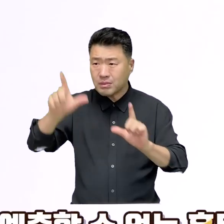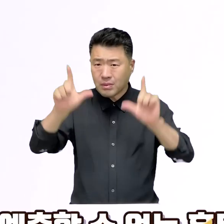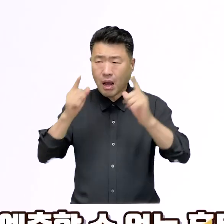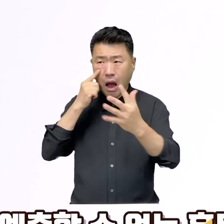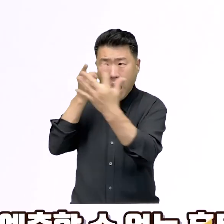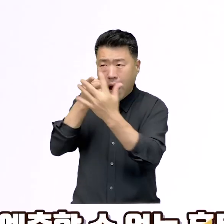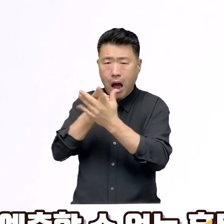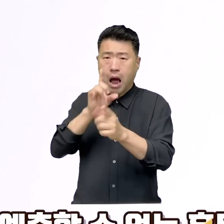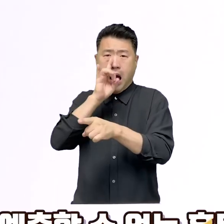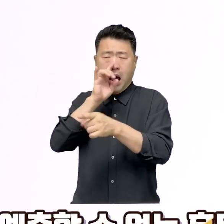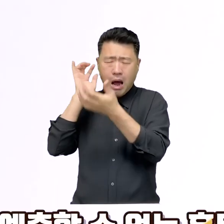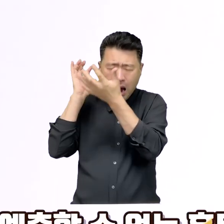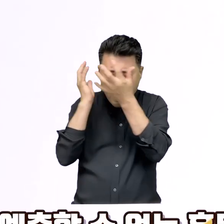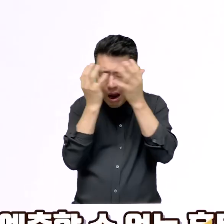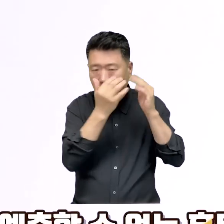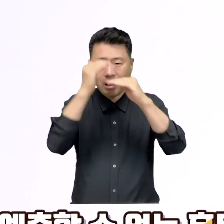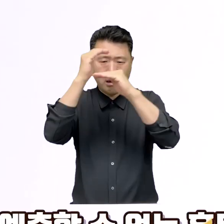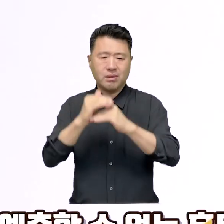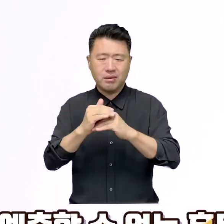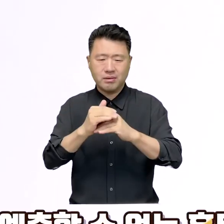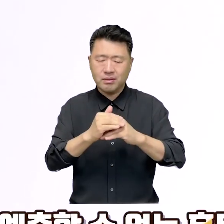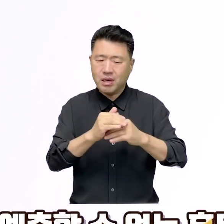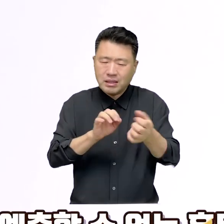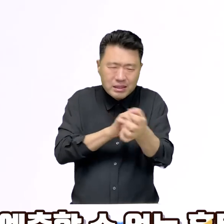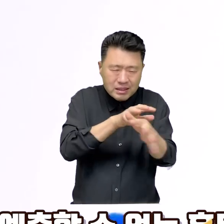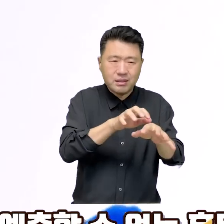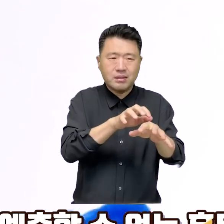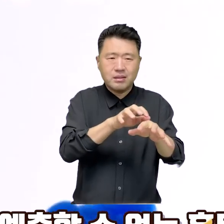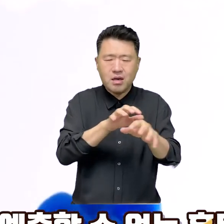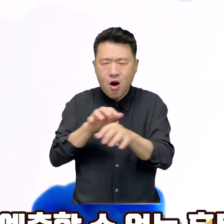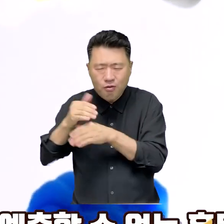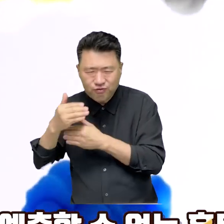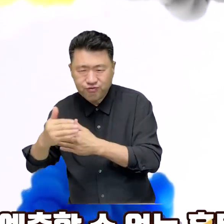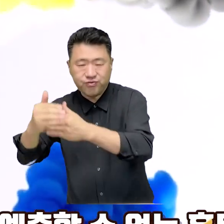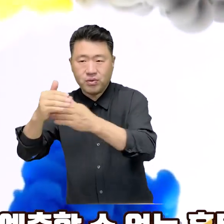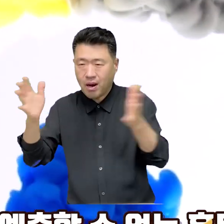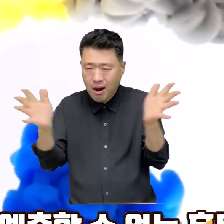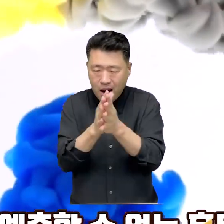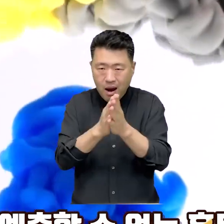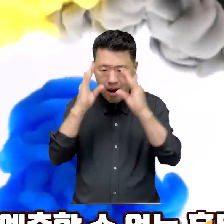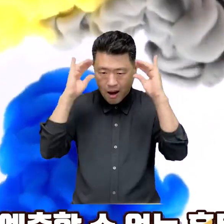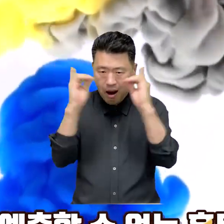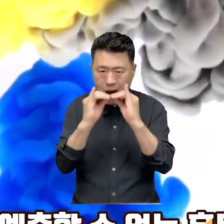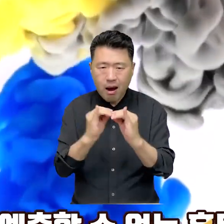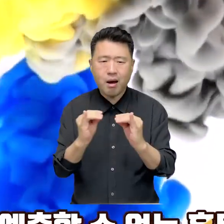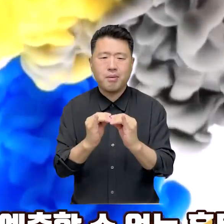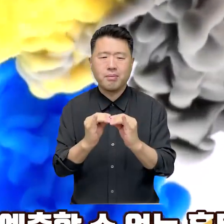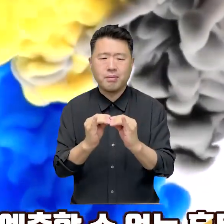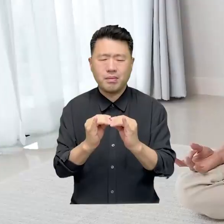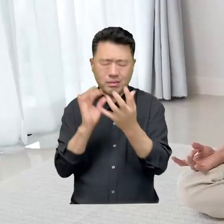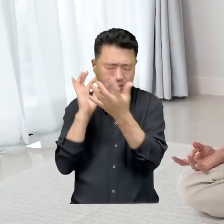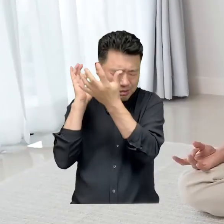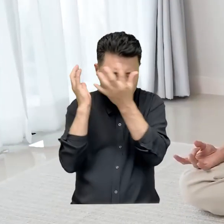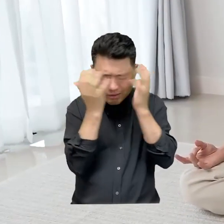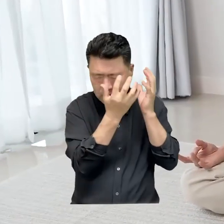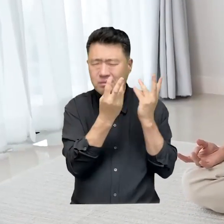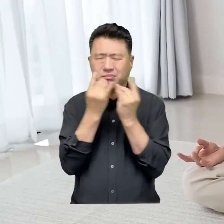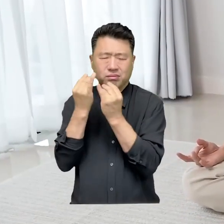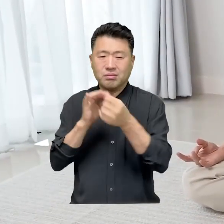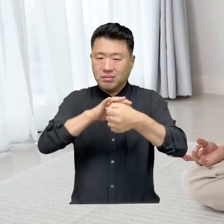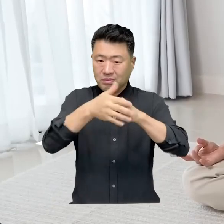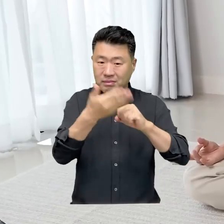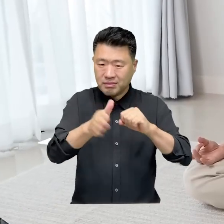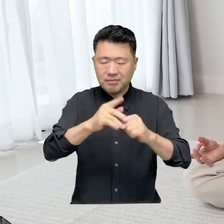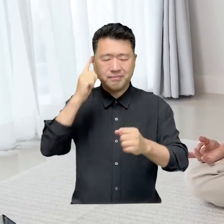우리의 세계는 예측할 수 없는 혼돈이 질서와 규칙, 필연과 만나서 탄생했다. 혼돈의 세상